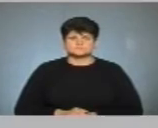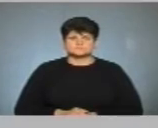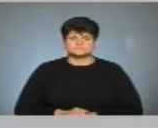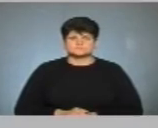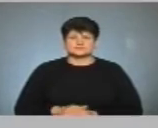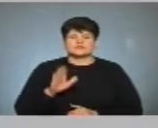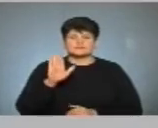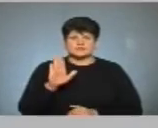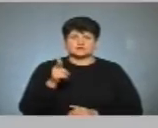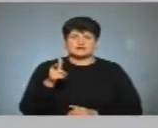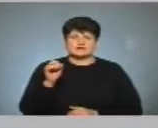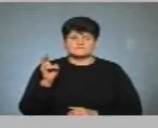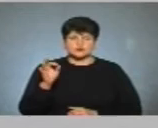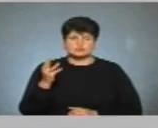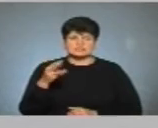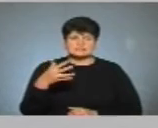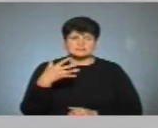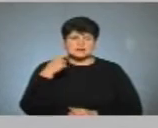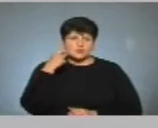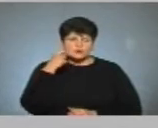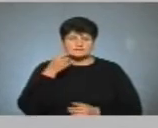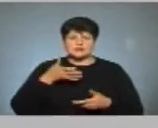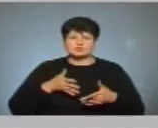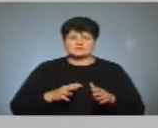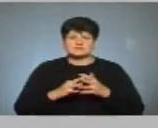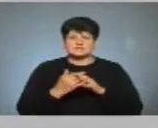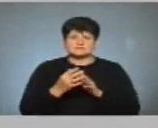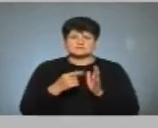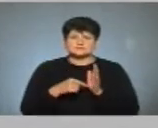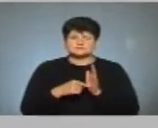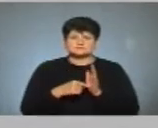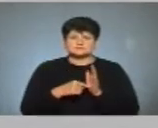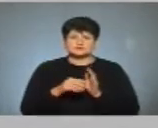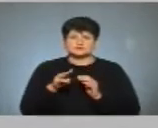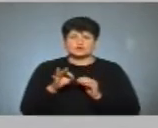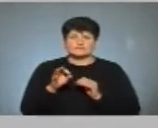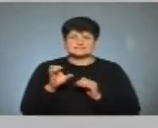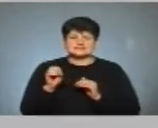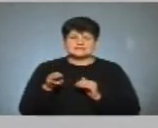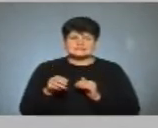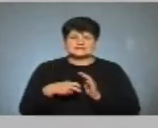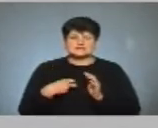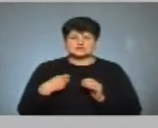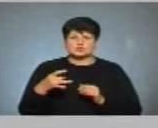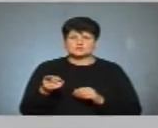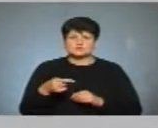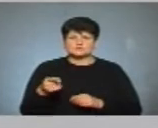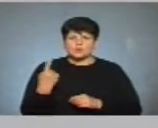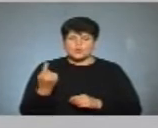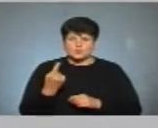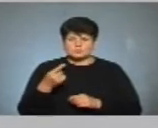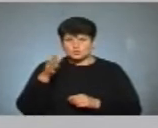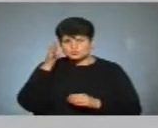Віктор Гевко, 35 років, народився у селищі міського типу Товсте-Заліщицького району Тернопільської області.